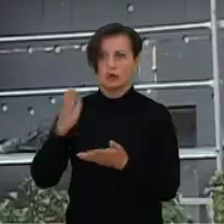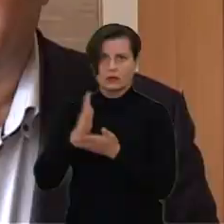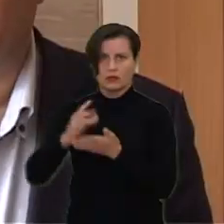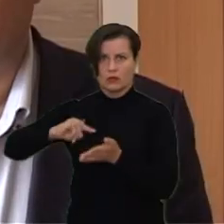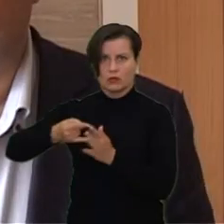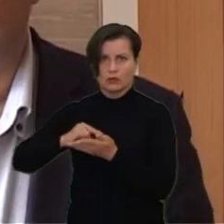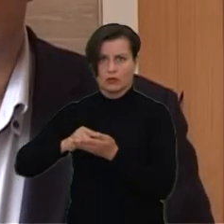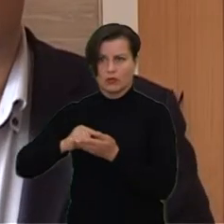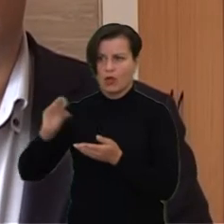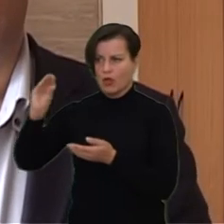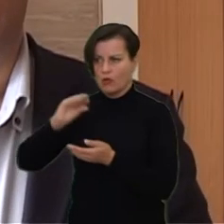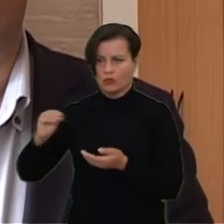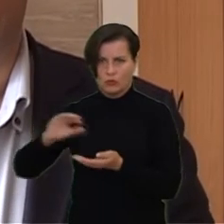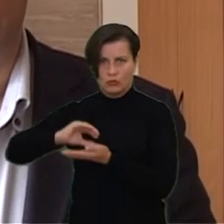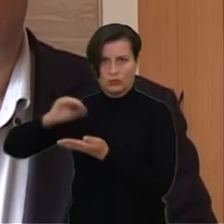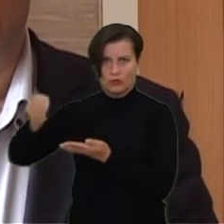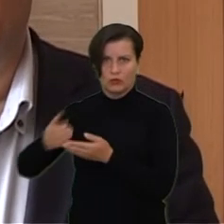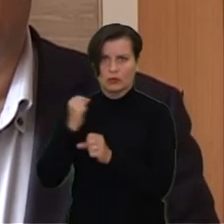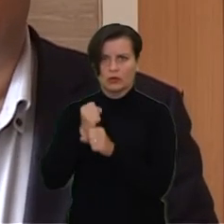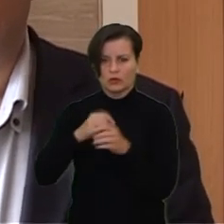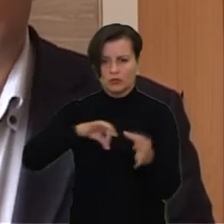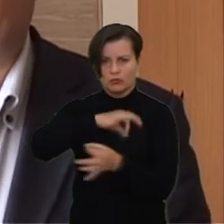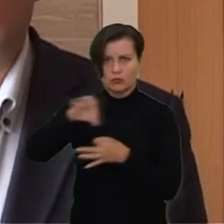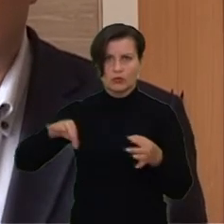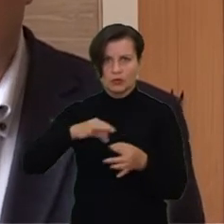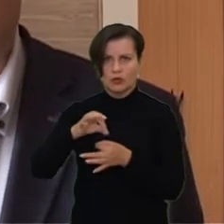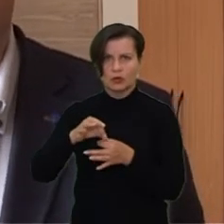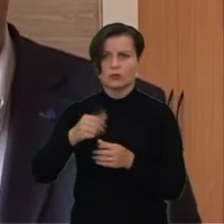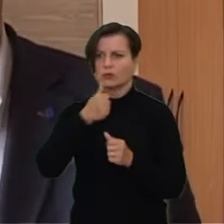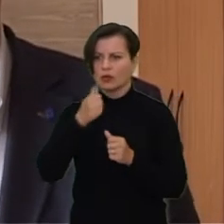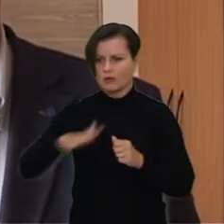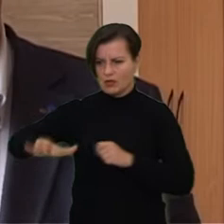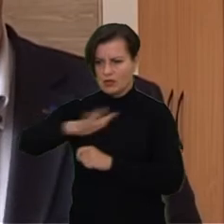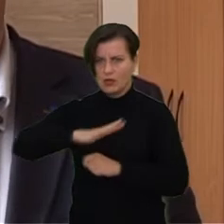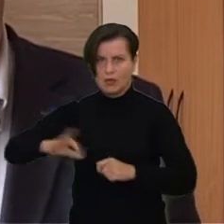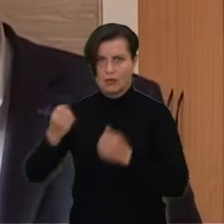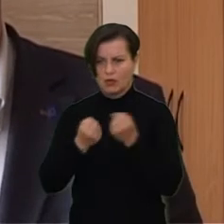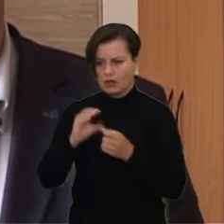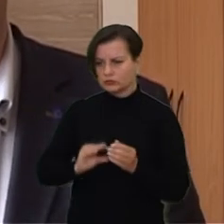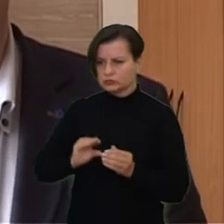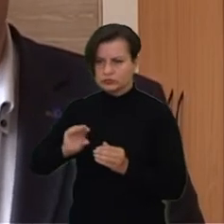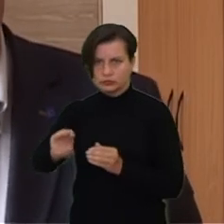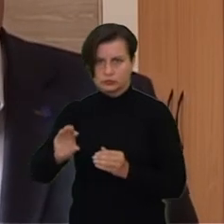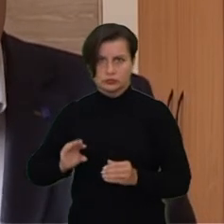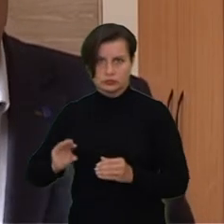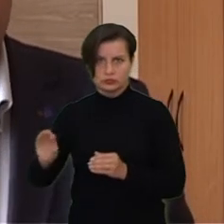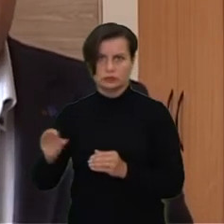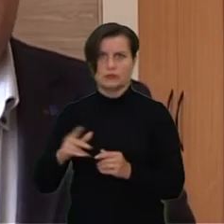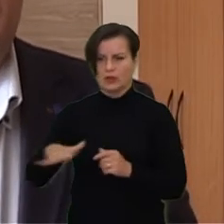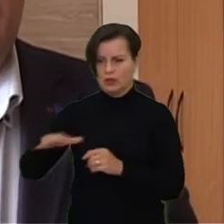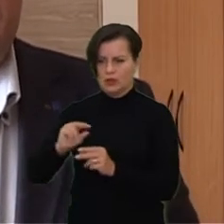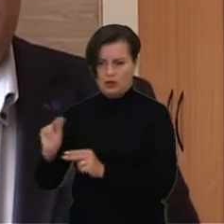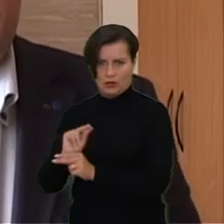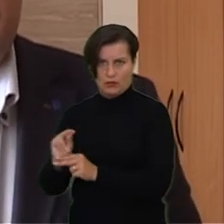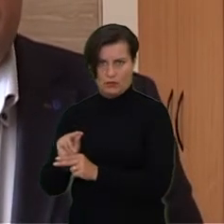Europos fondų daryti projektą, būtent infrastruktūros, yra privažiajimo, aikštelio